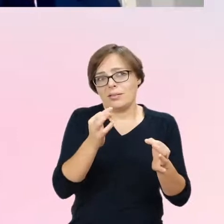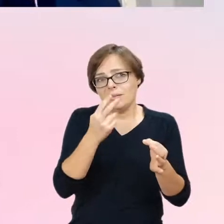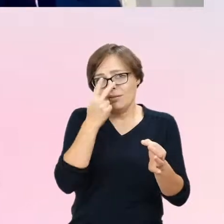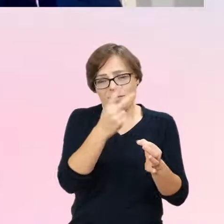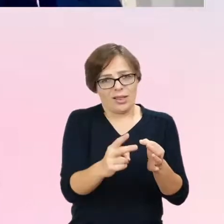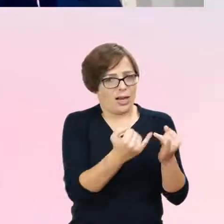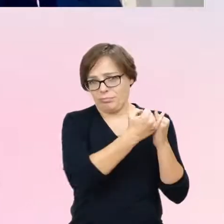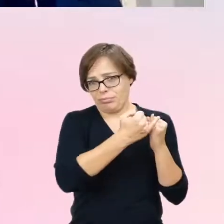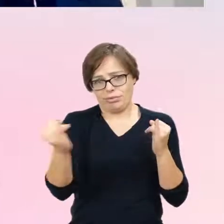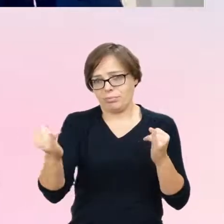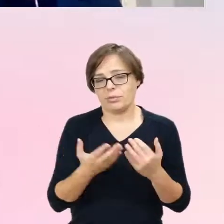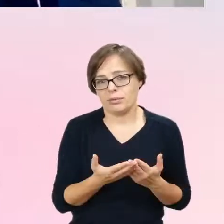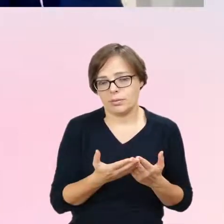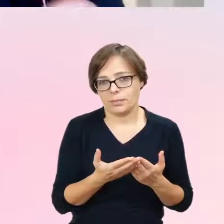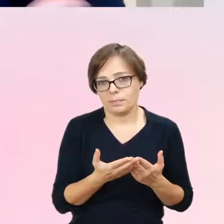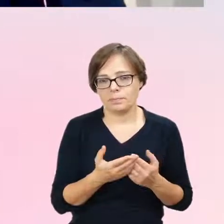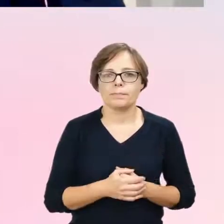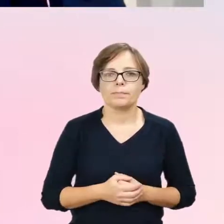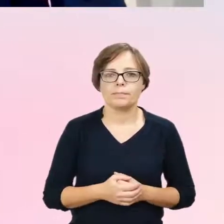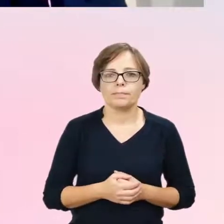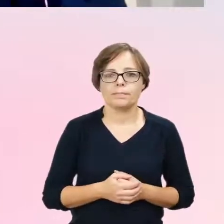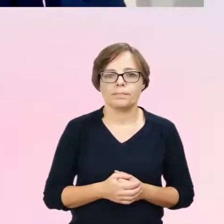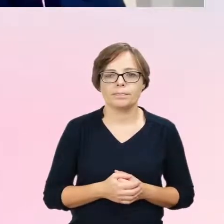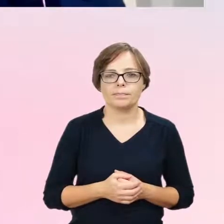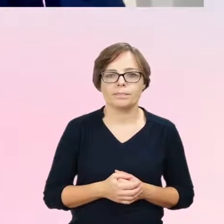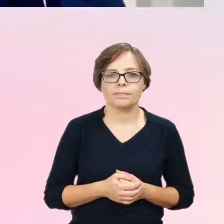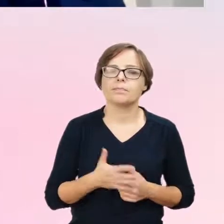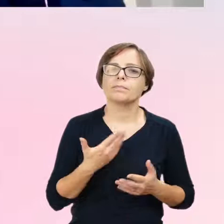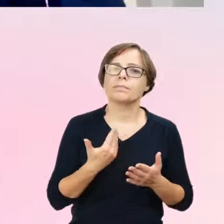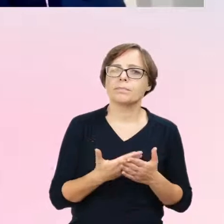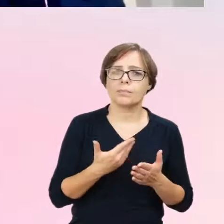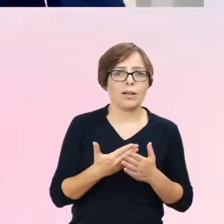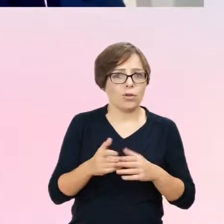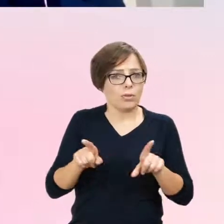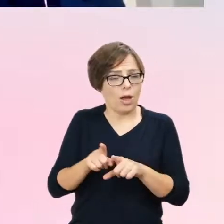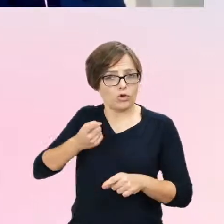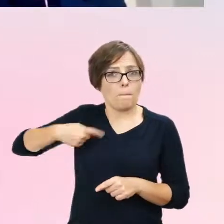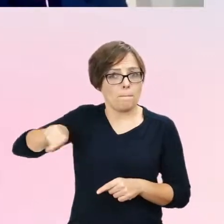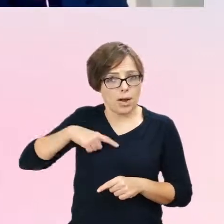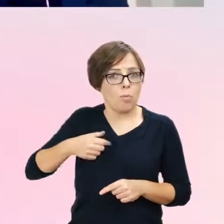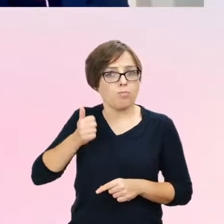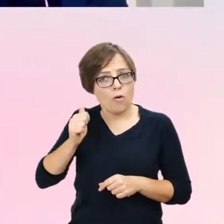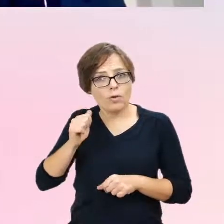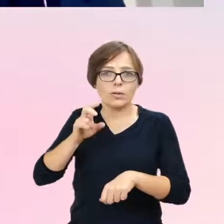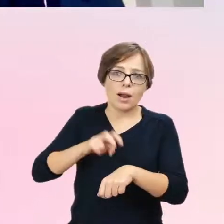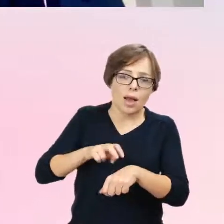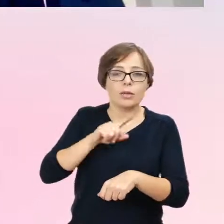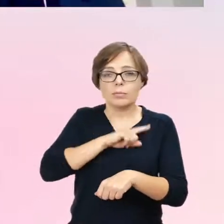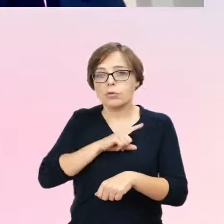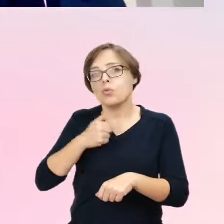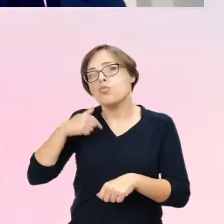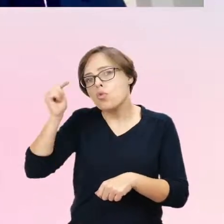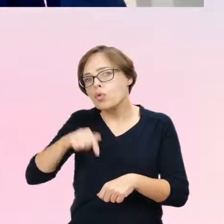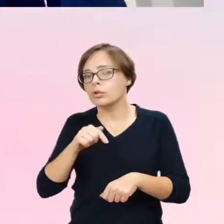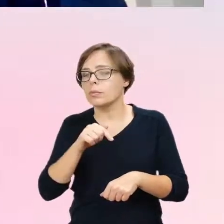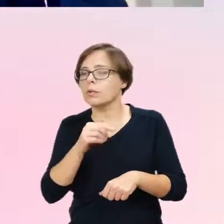zróżnicowana i w związku z tym też w zróżnicowany sposób my jako profesjonaliści musimy tych pacjentów rozumieć,